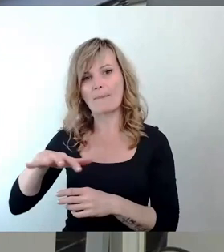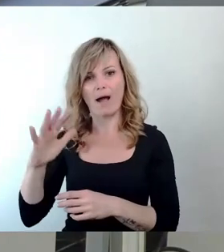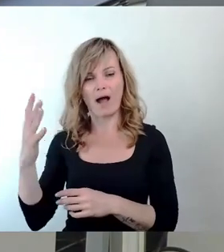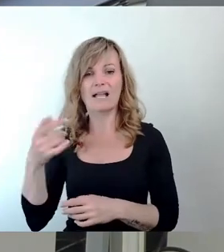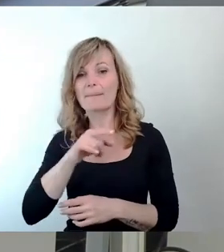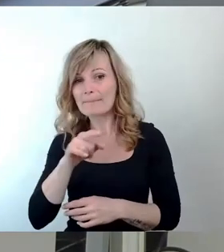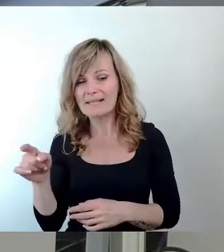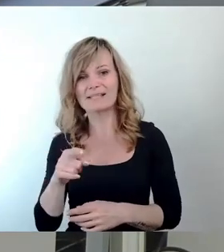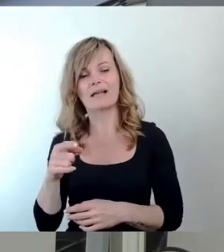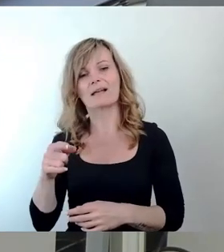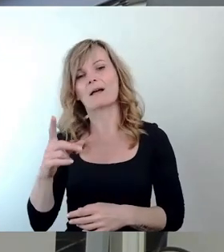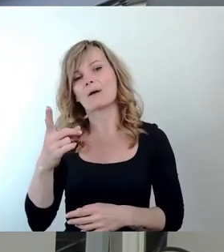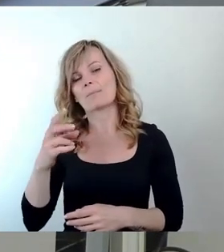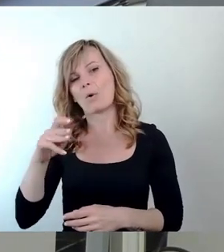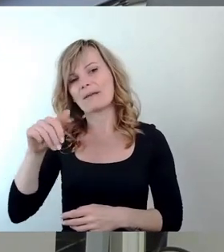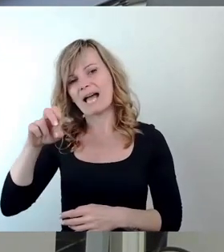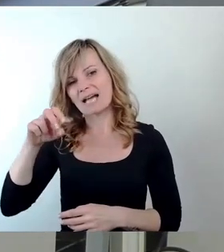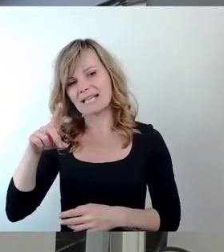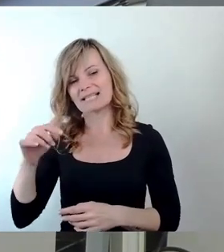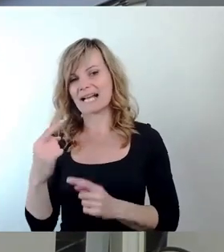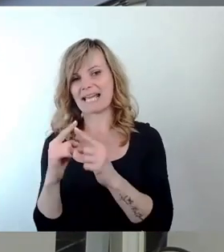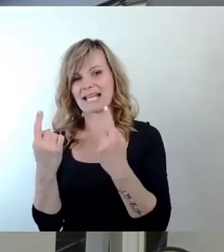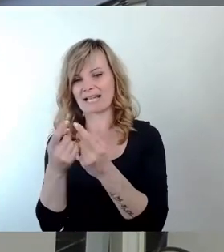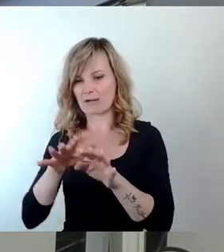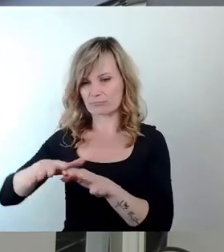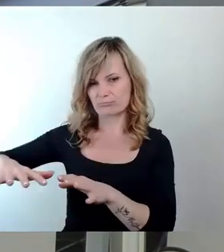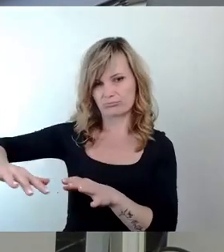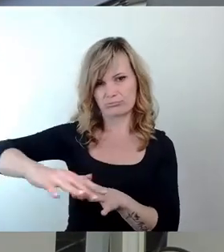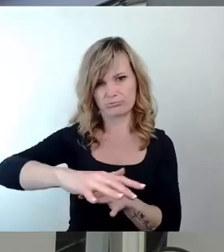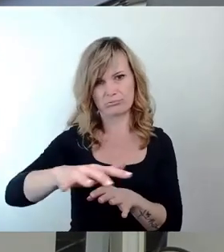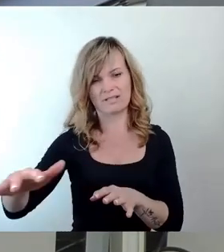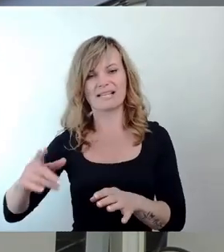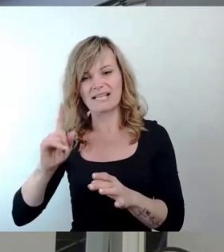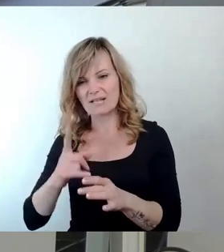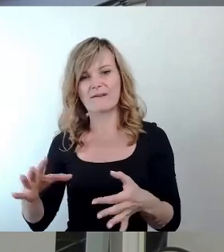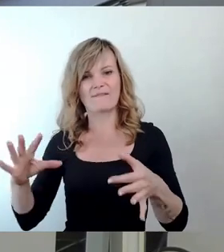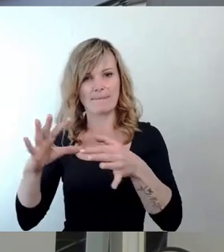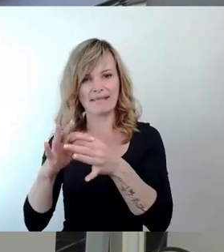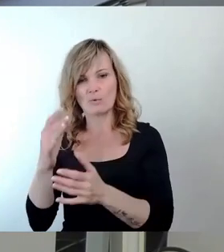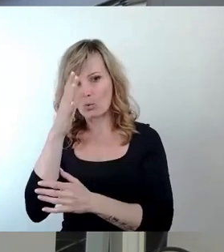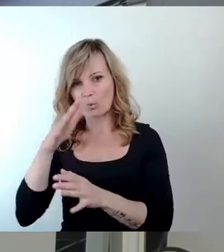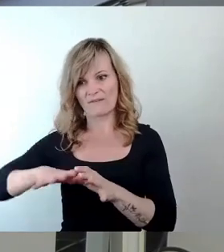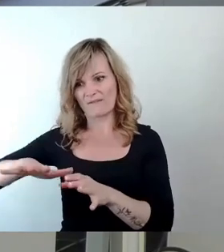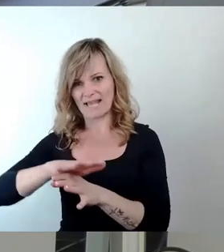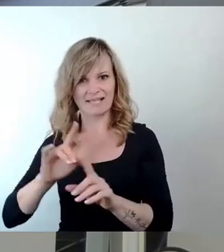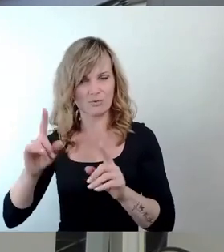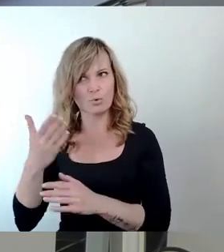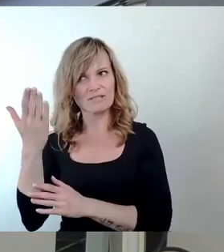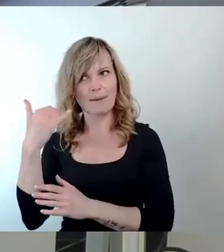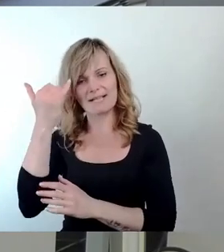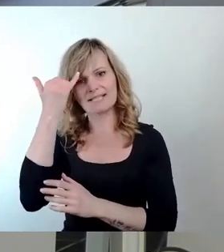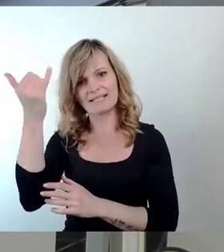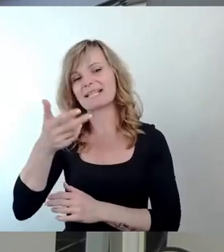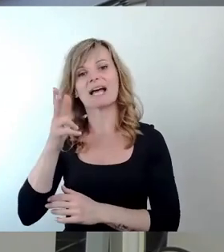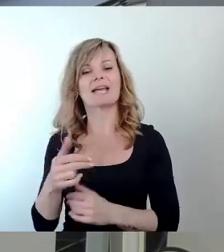Promenadenring durchzuziehen und dafür zu sorgen, dass wir dort eine durchgehende Grünverbindung haben. Das war damals die Idee, 360.000